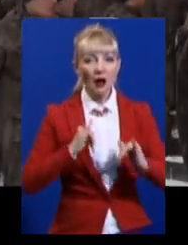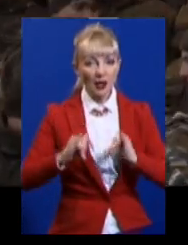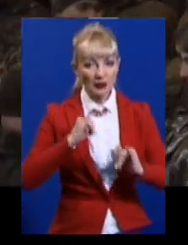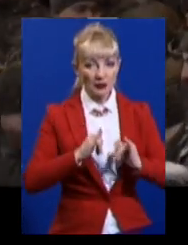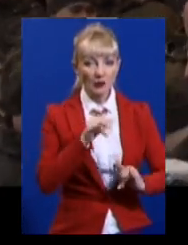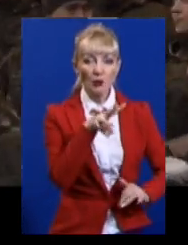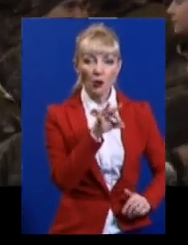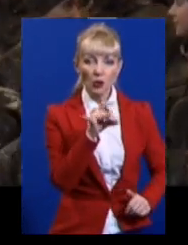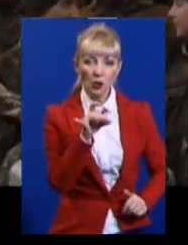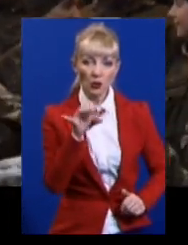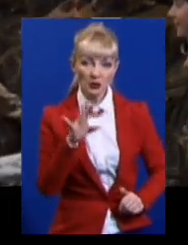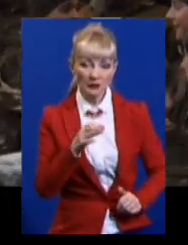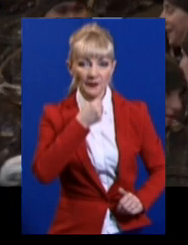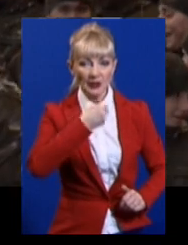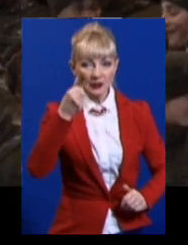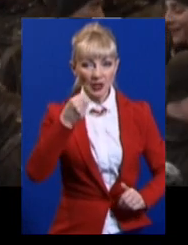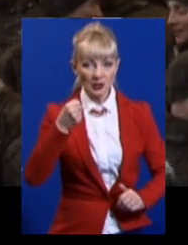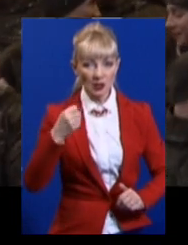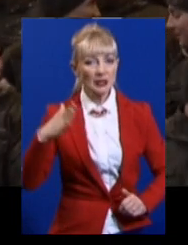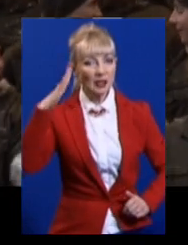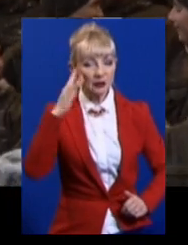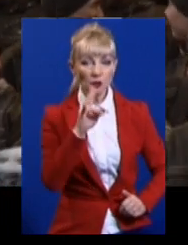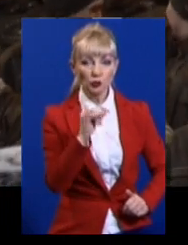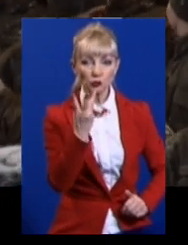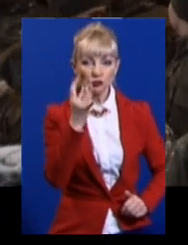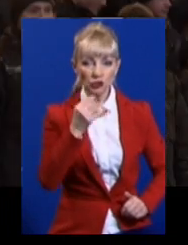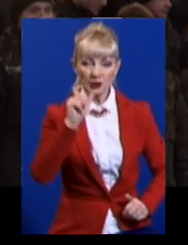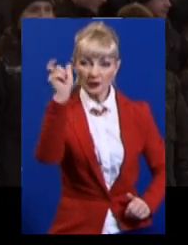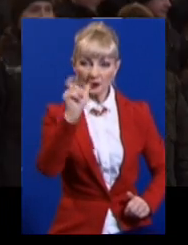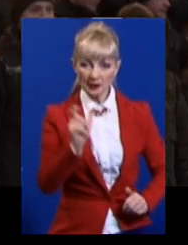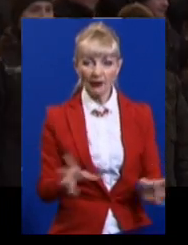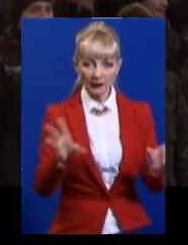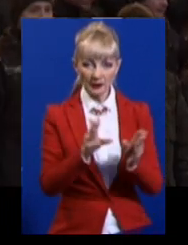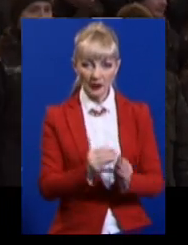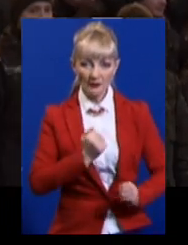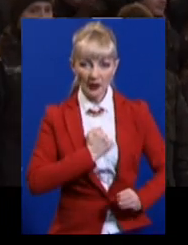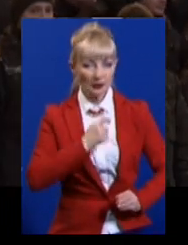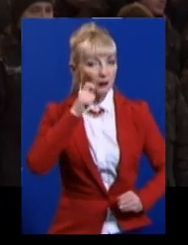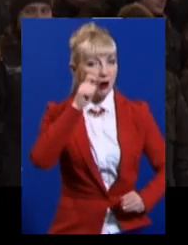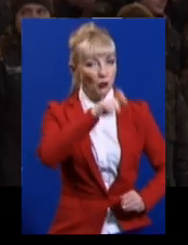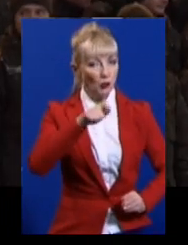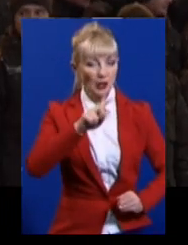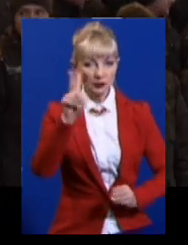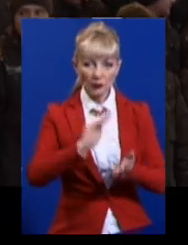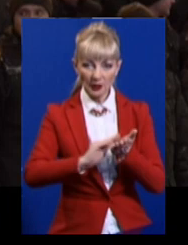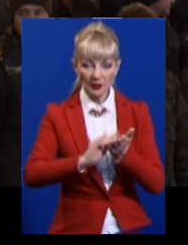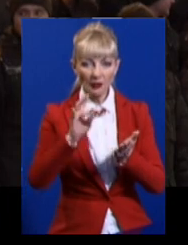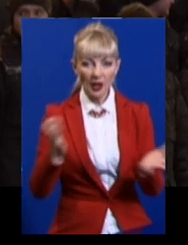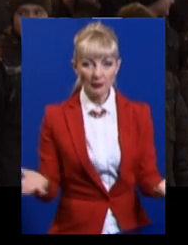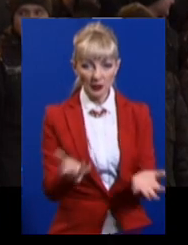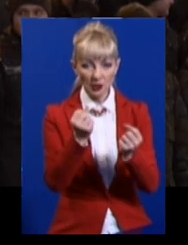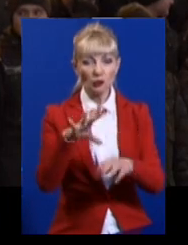Олександр Морозов. Старший солдат Богдан Кушнір зачитав вірш «Єднаємось військові українці», який написав на підтримку